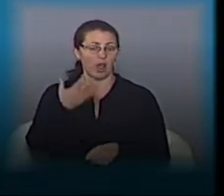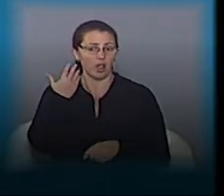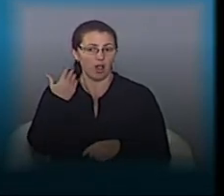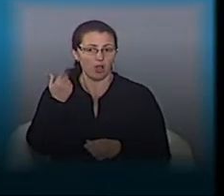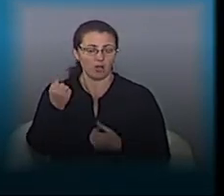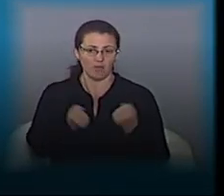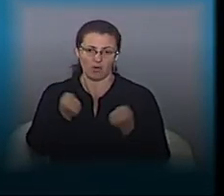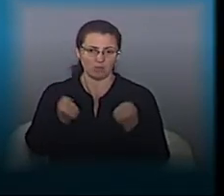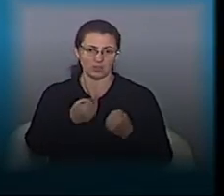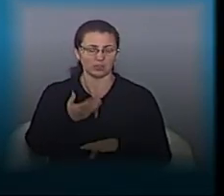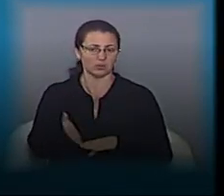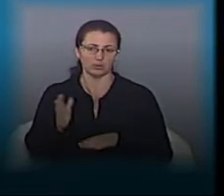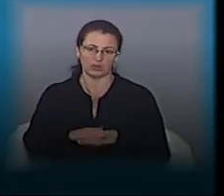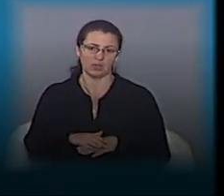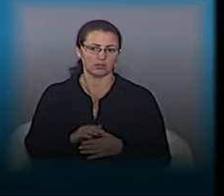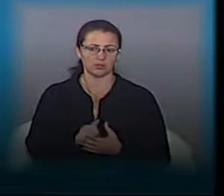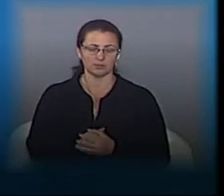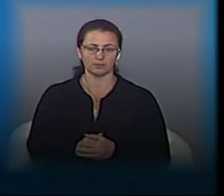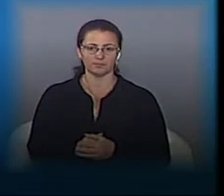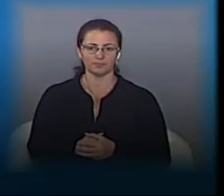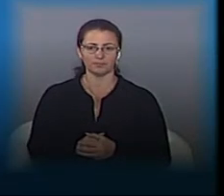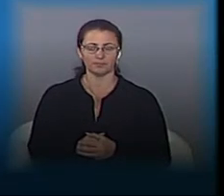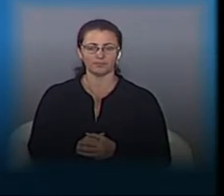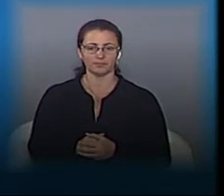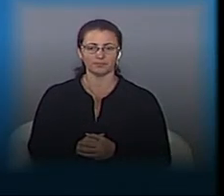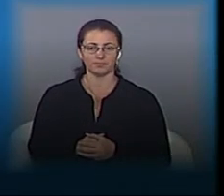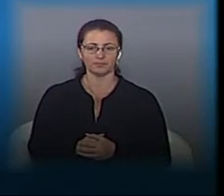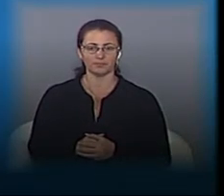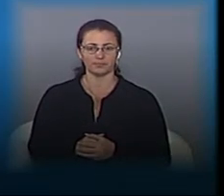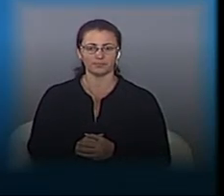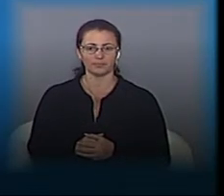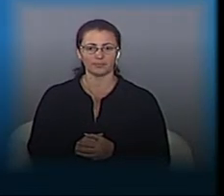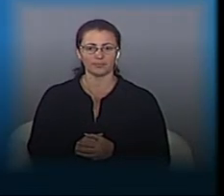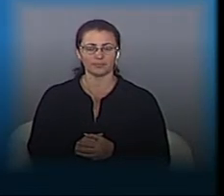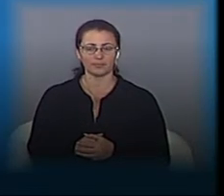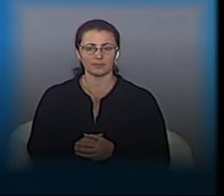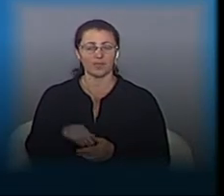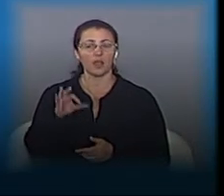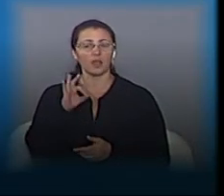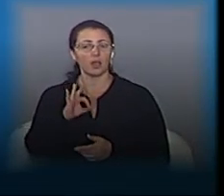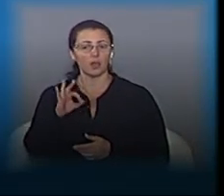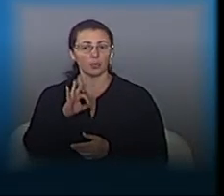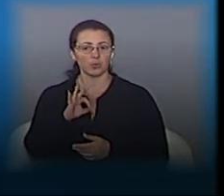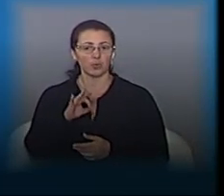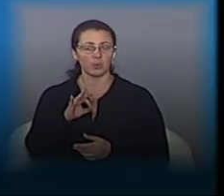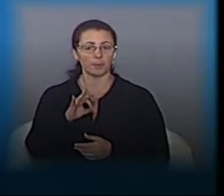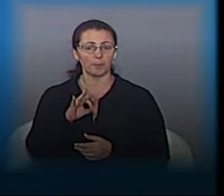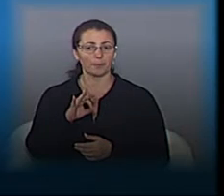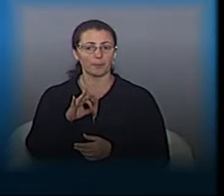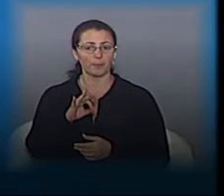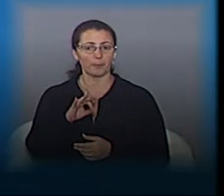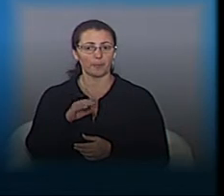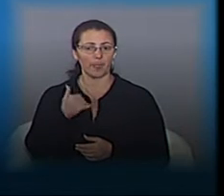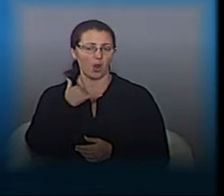просто побити машину і все. До слова про... Так, про... У мене навіть є, я ви